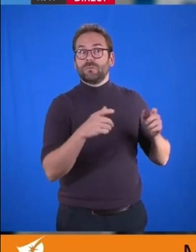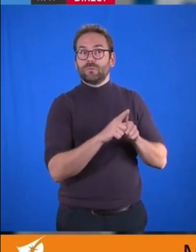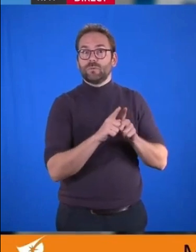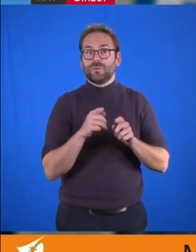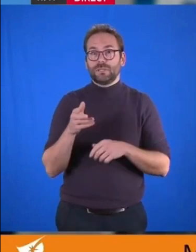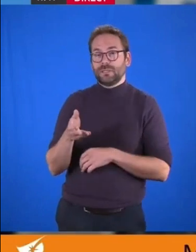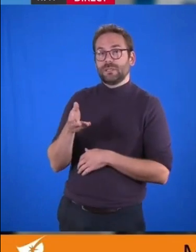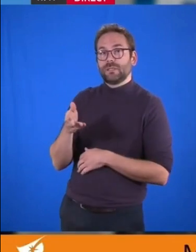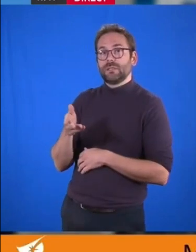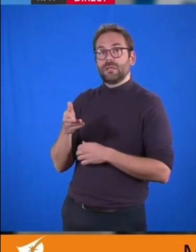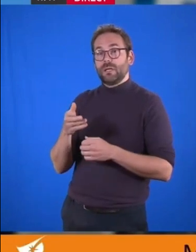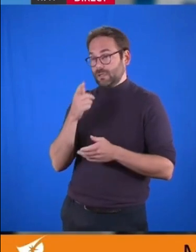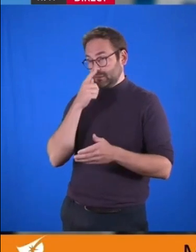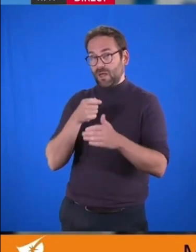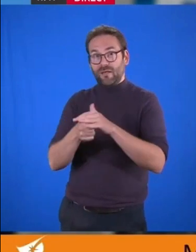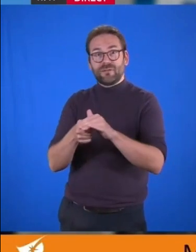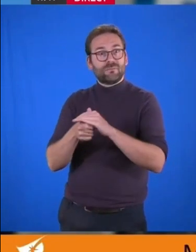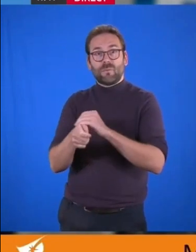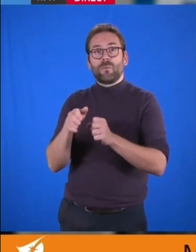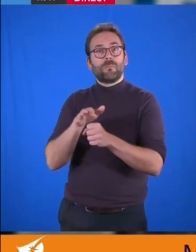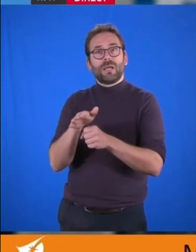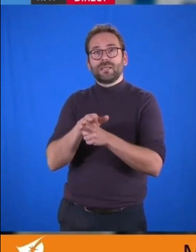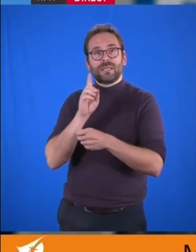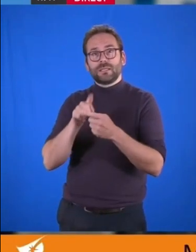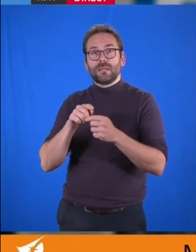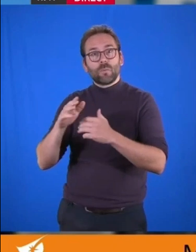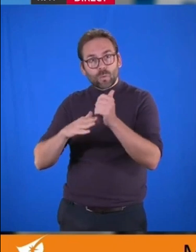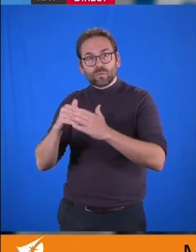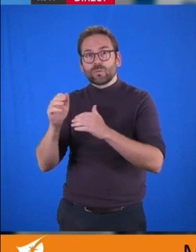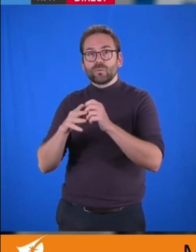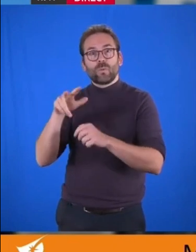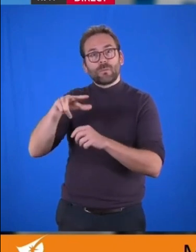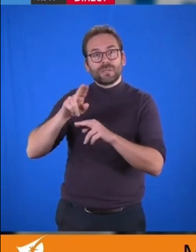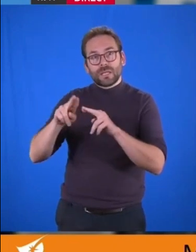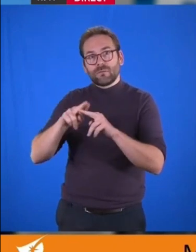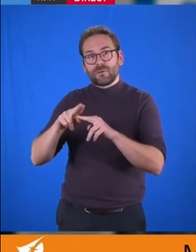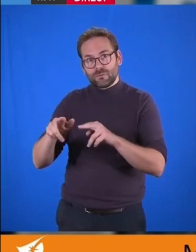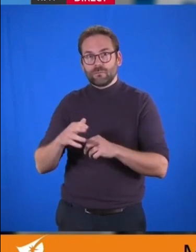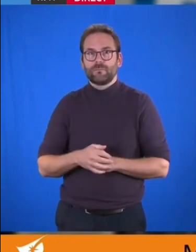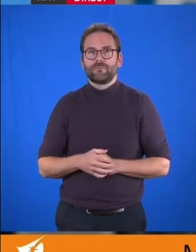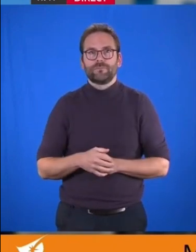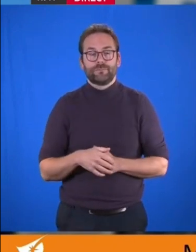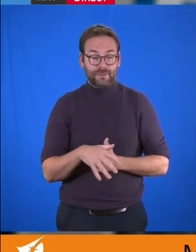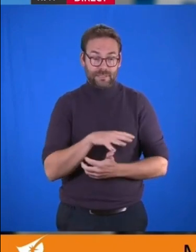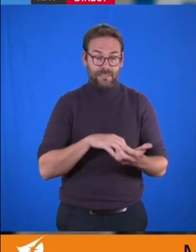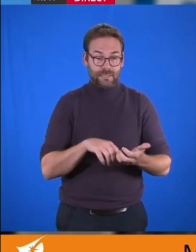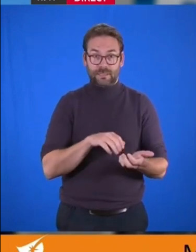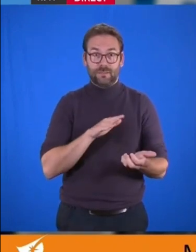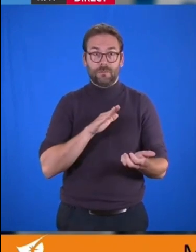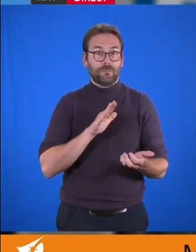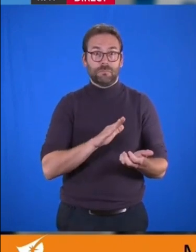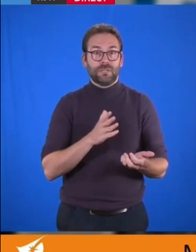concernant l'ensemble des secteurs de la construction et de la réhabilitation de l'habitat. Cette crise, comme toute crise, touche